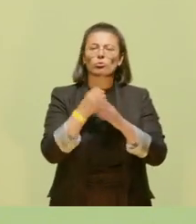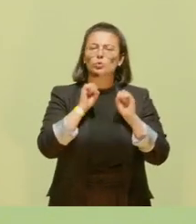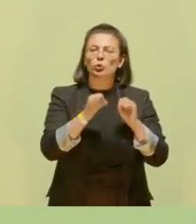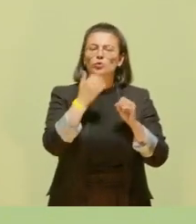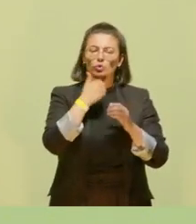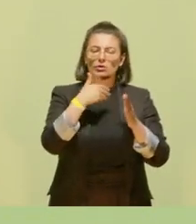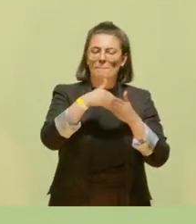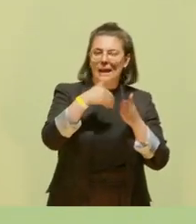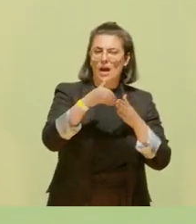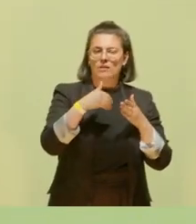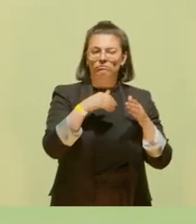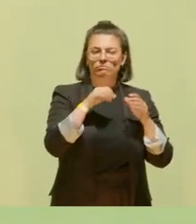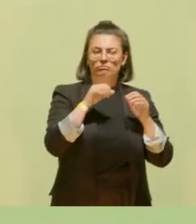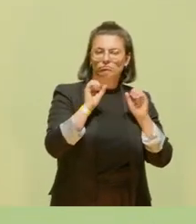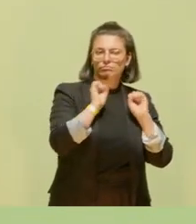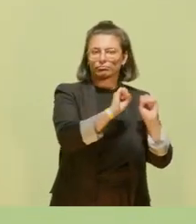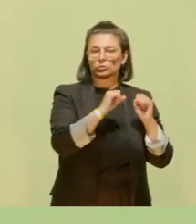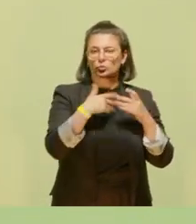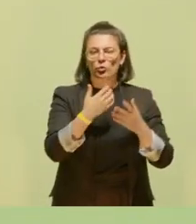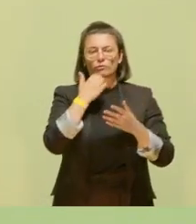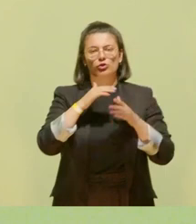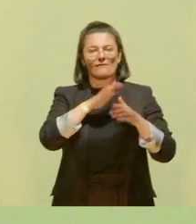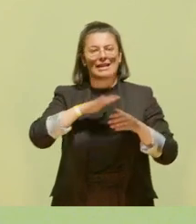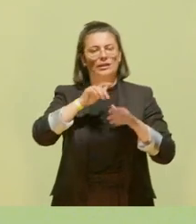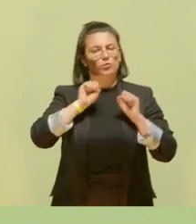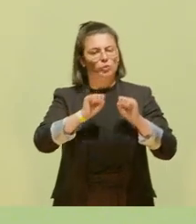haben, damit mehr Flächen renaturiert werden.